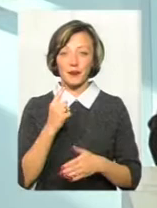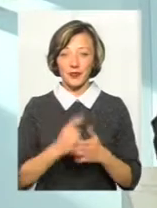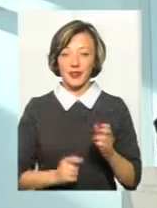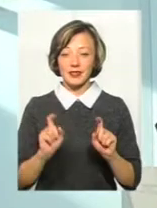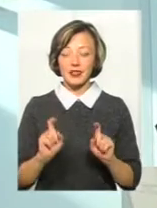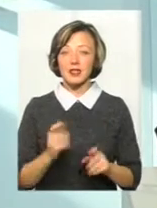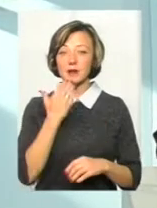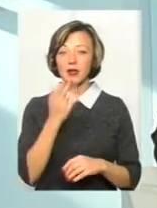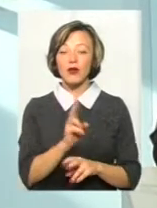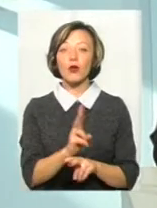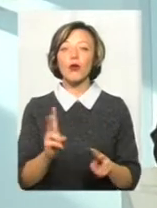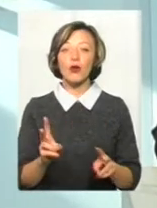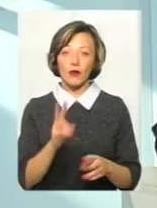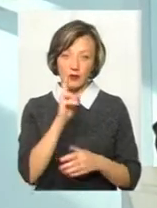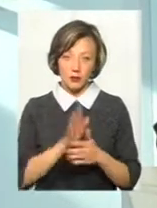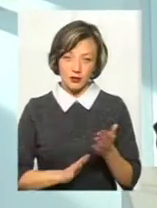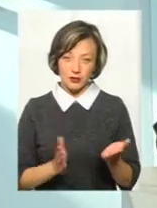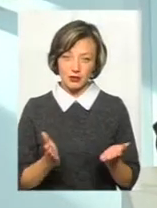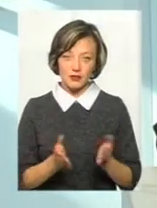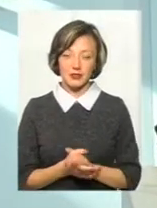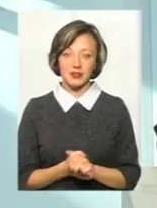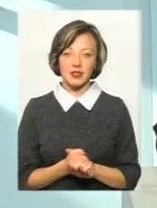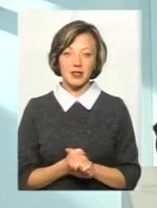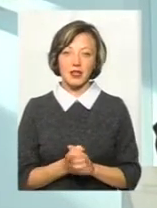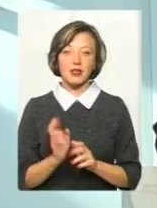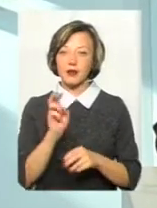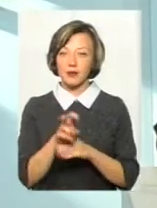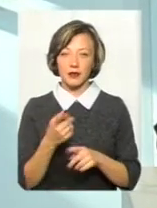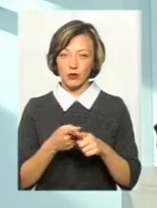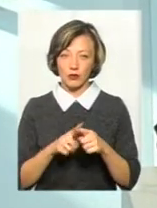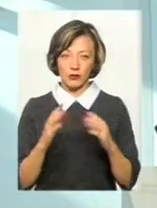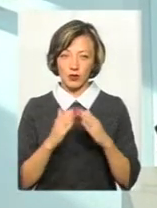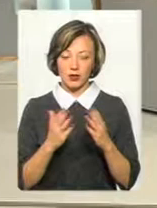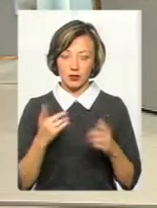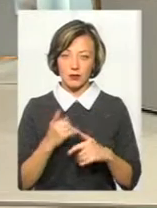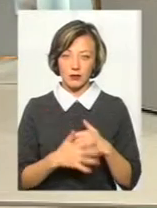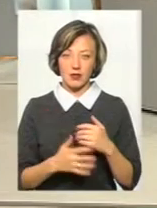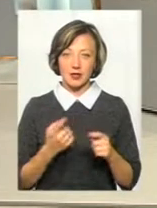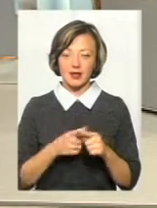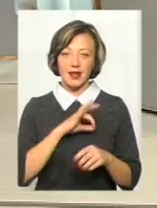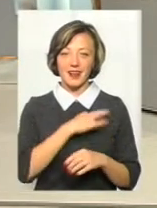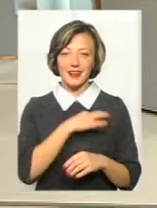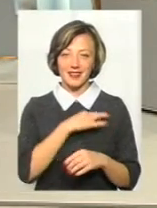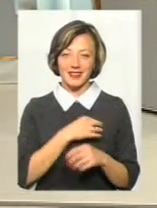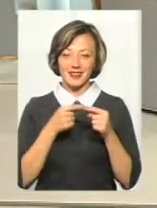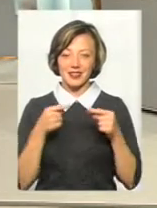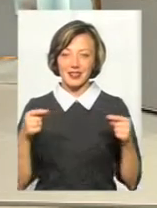сидіти і питати, ви до кого вибачте, ну не підуть в той будинок. Це не агентурна сеть,